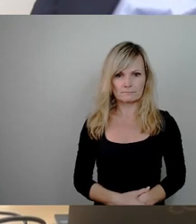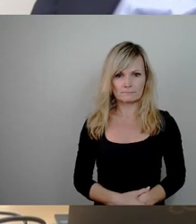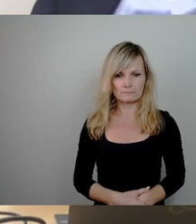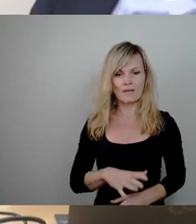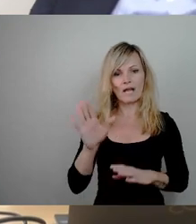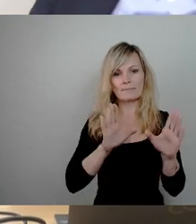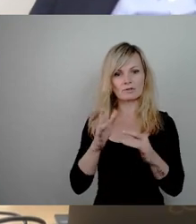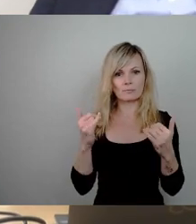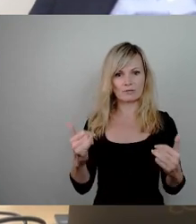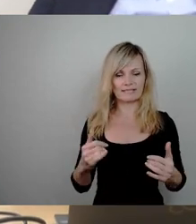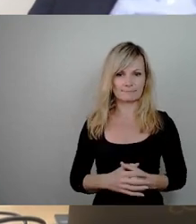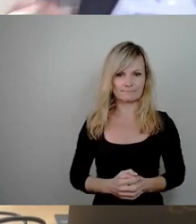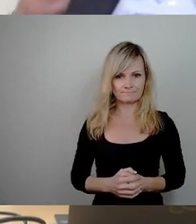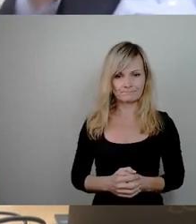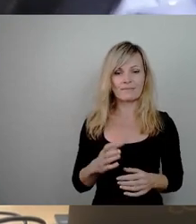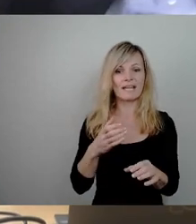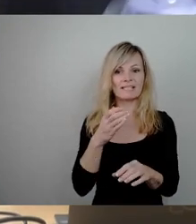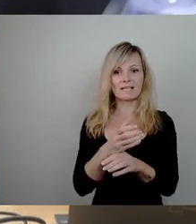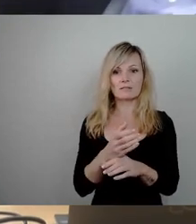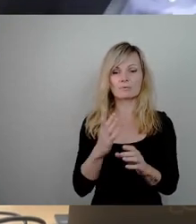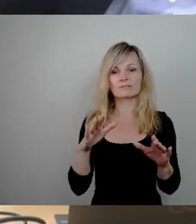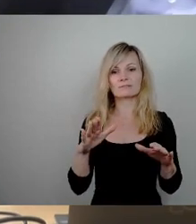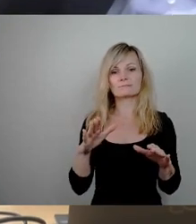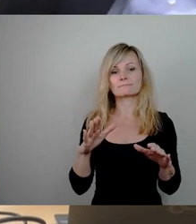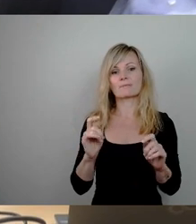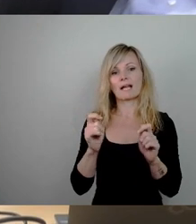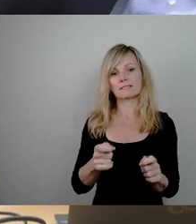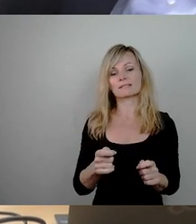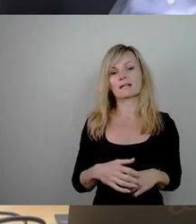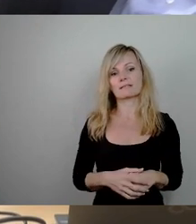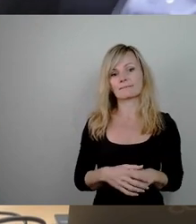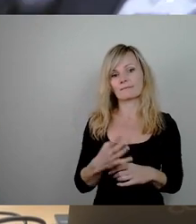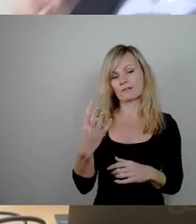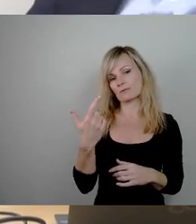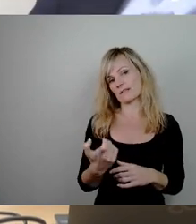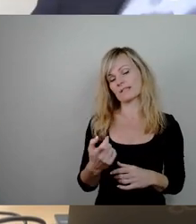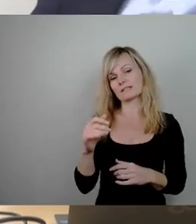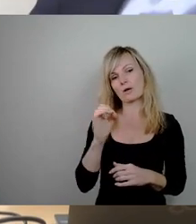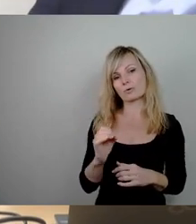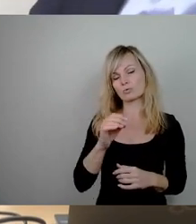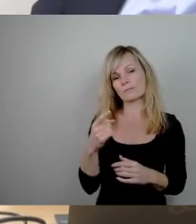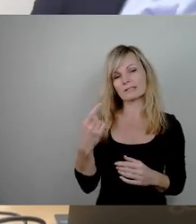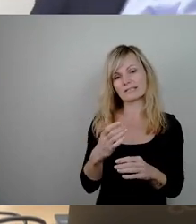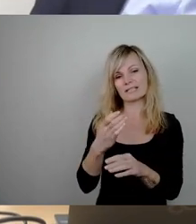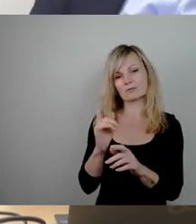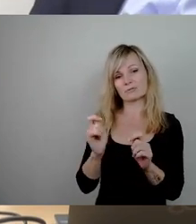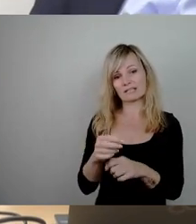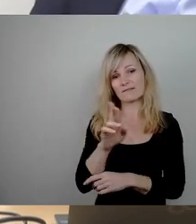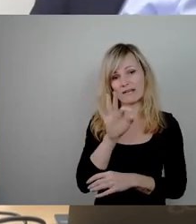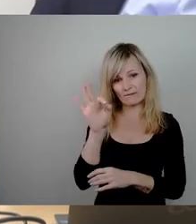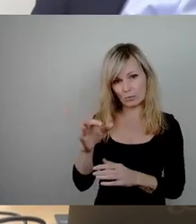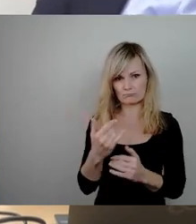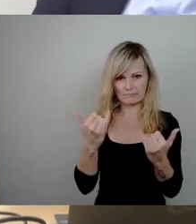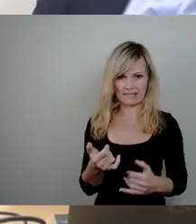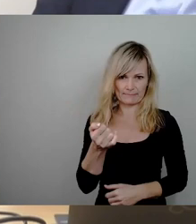würde zunächst den Ersetzungsantrag SPD-Fraktion 24.10. zur Abstimmung stellen. Wer hier zustimmen kann, den bitte ich um